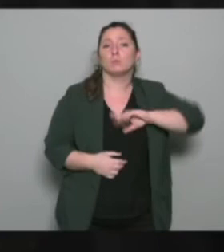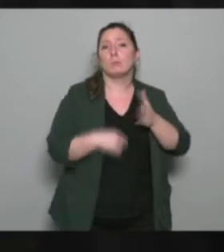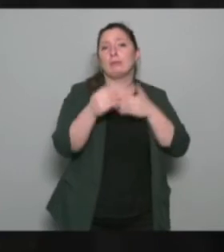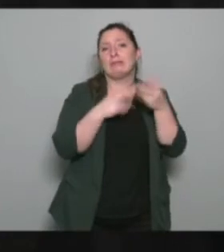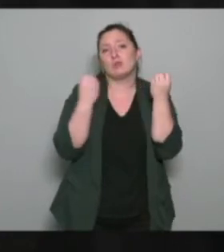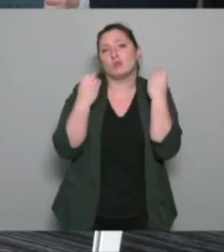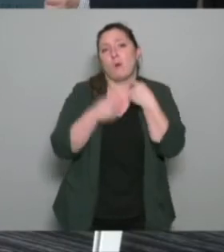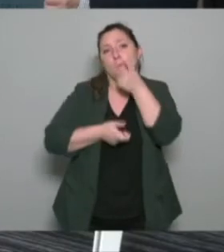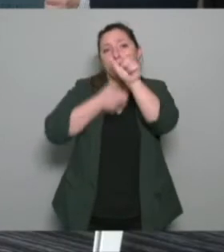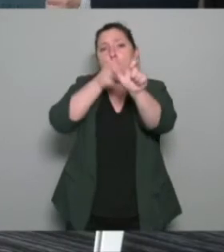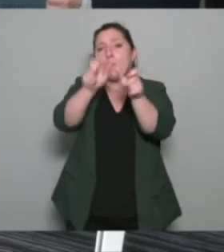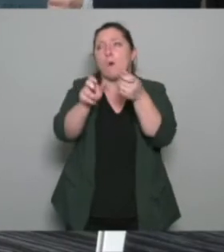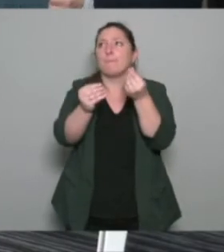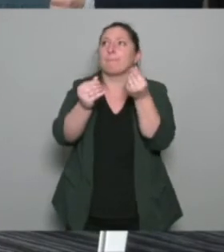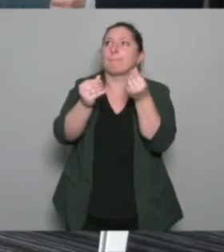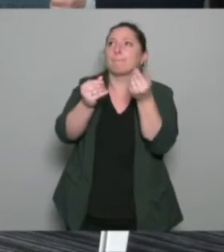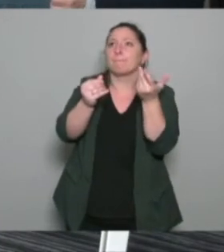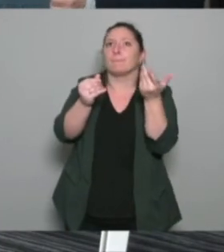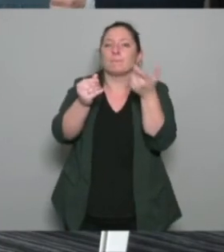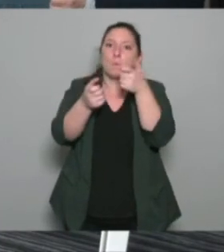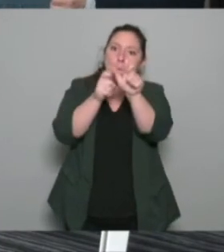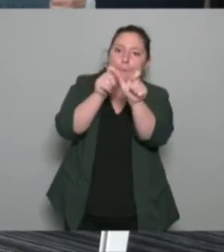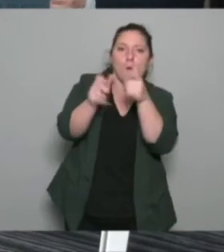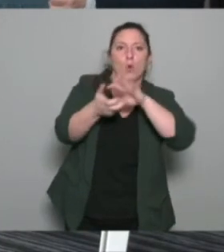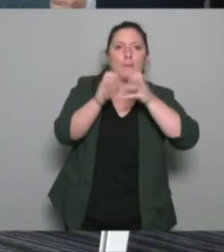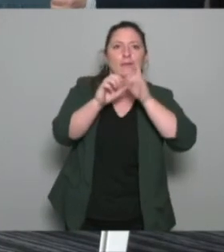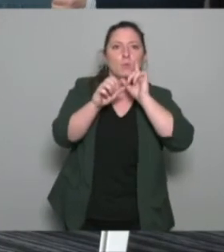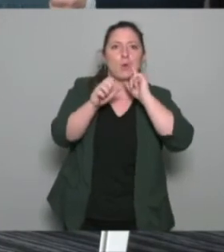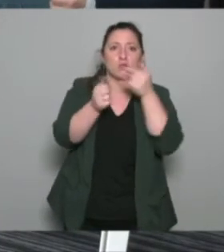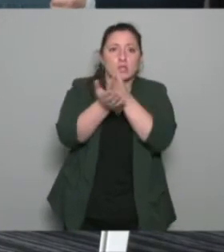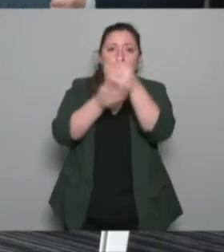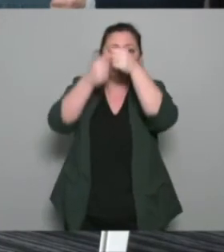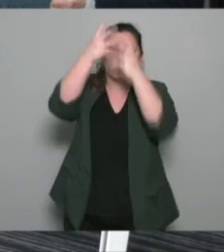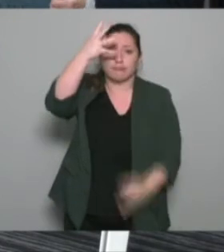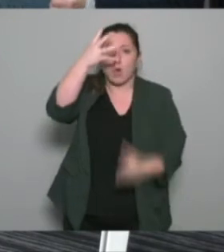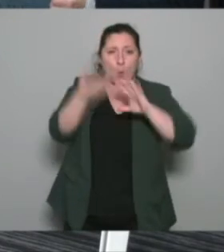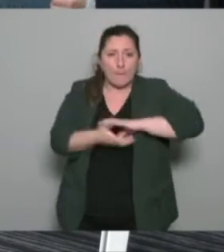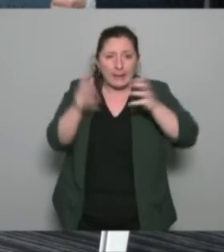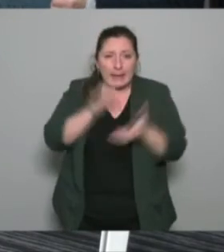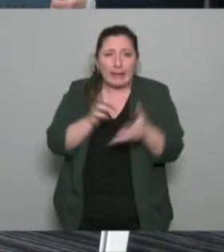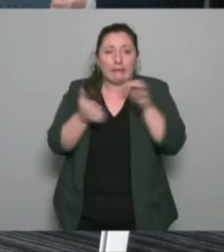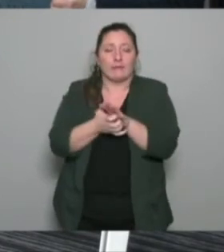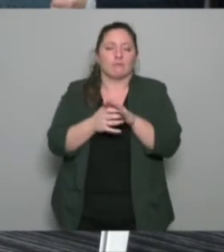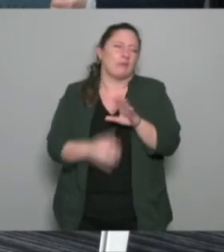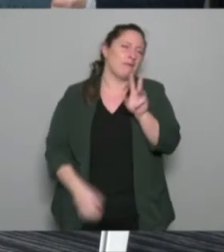des mots des mots des mots concepts et puis parfois on s'aperçoit